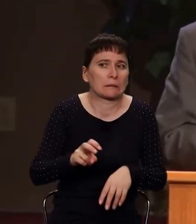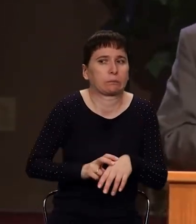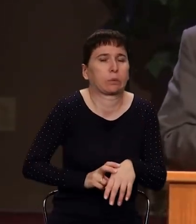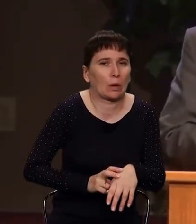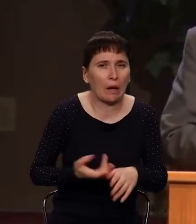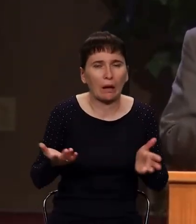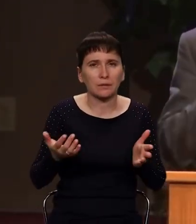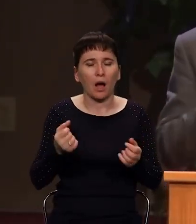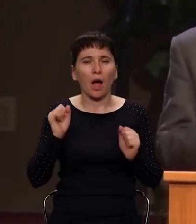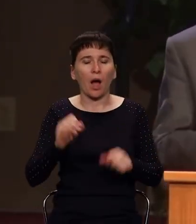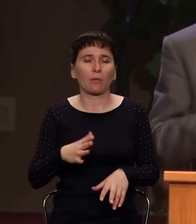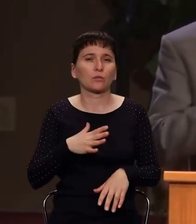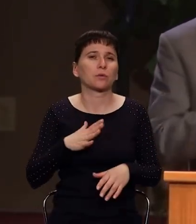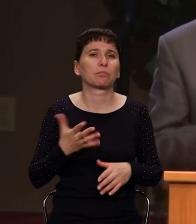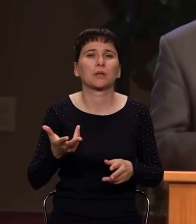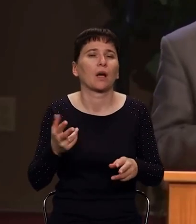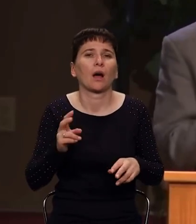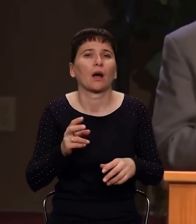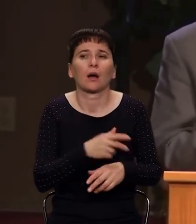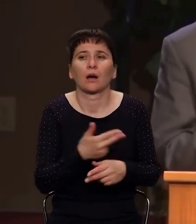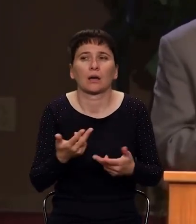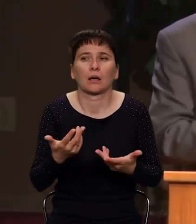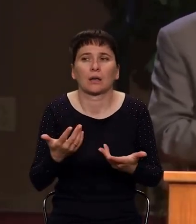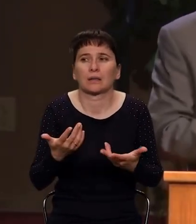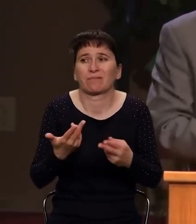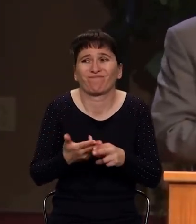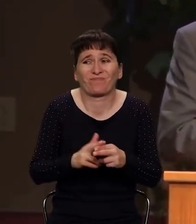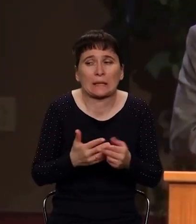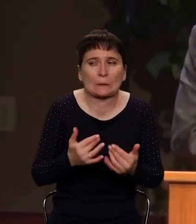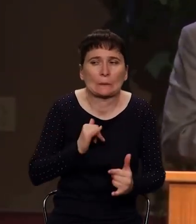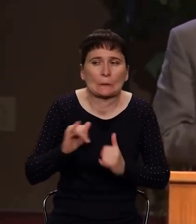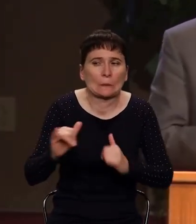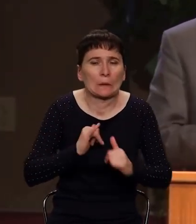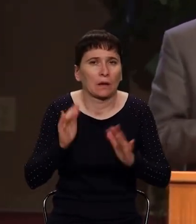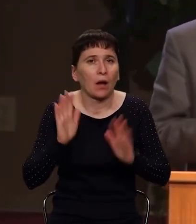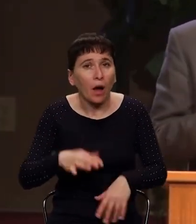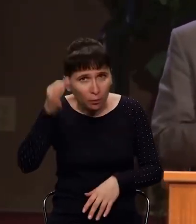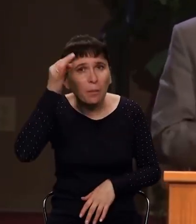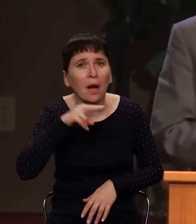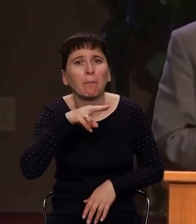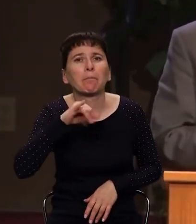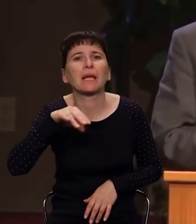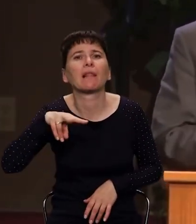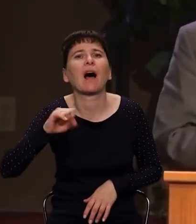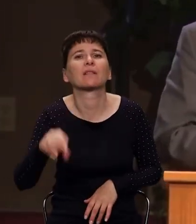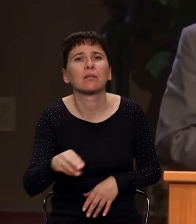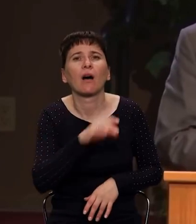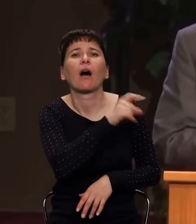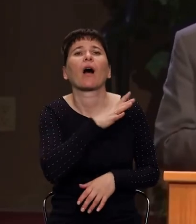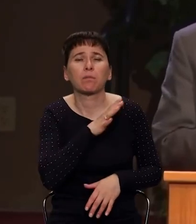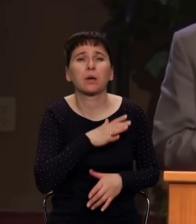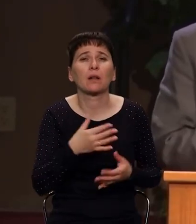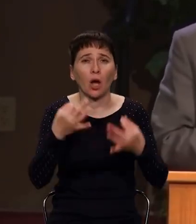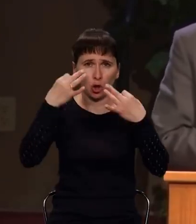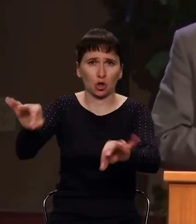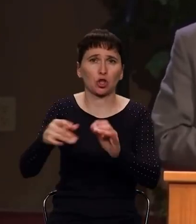а возможно, это был обыкновенный страх перед людьми. Я скажу, что Пилат, который предал Христа, он понимал, что